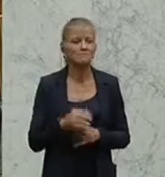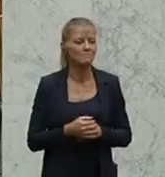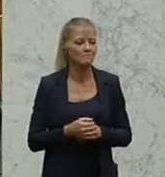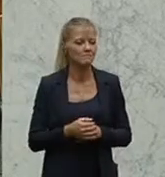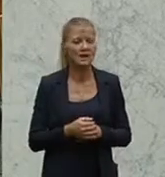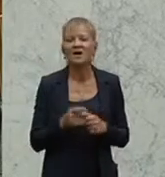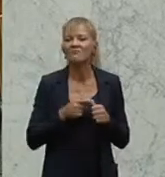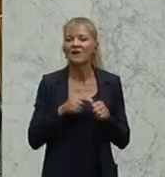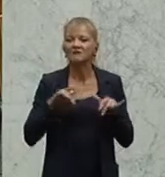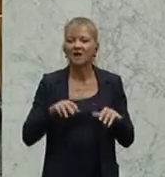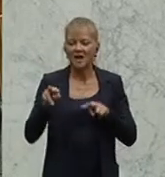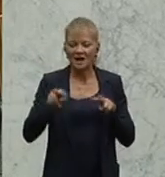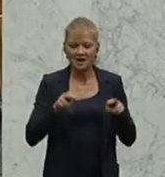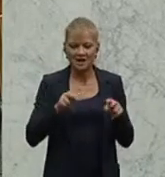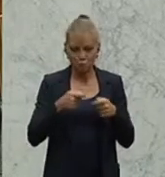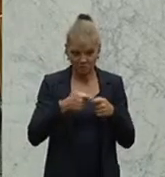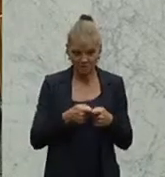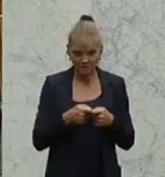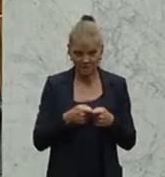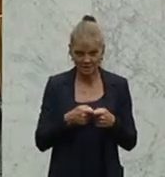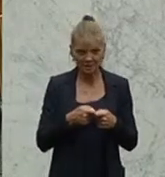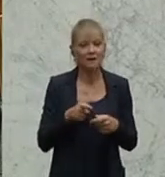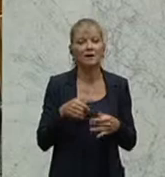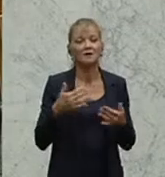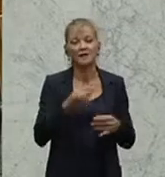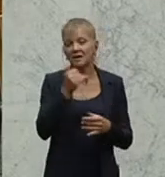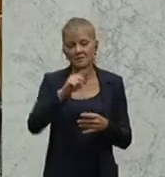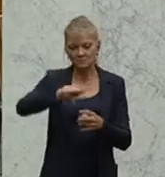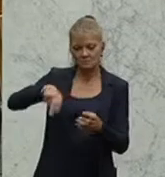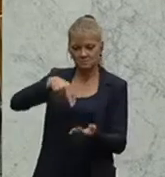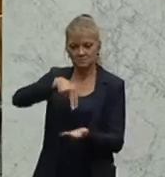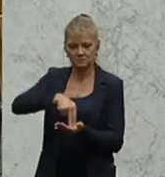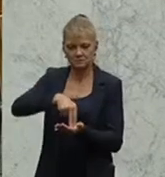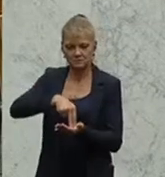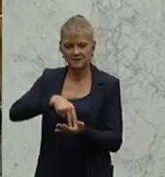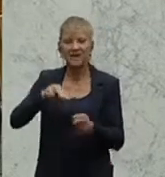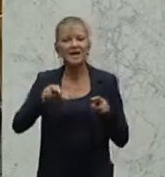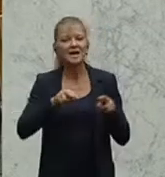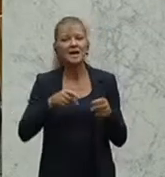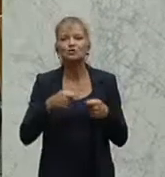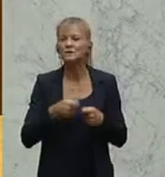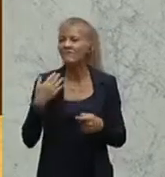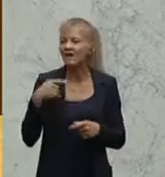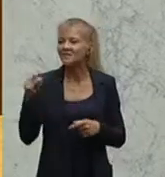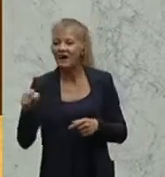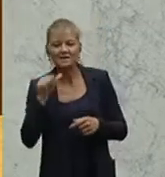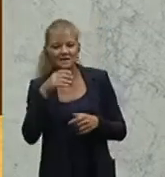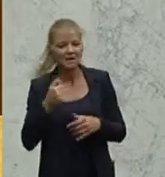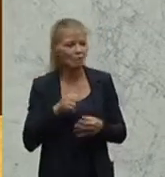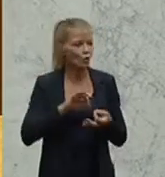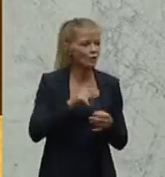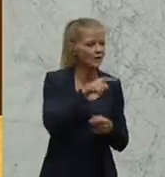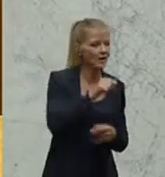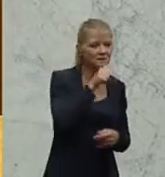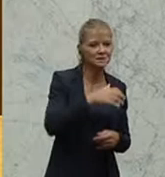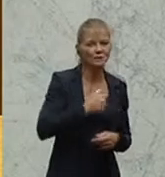hinausstellen und sagen, ein Regierungsmitglied, das hier oder da nicht so erfolgreich war, soll zurücktreten. Es gibt sehr viele